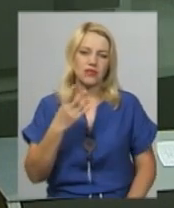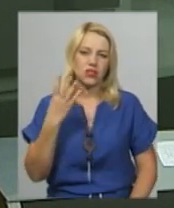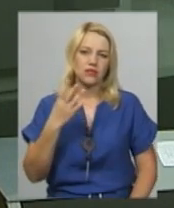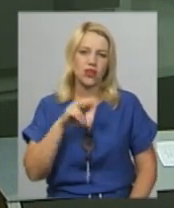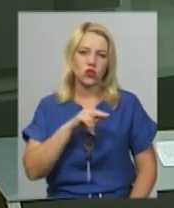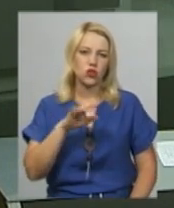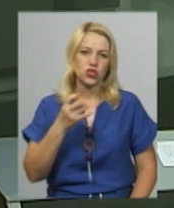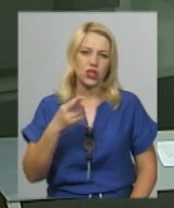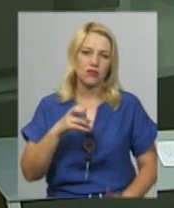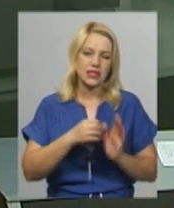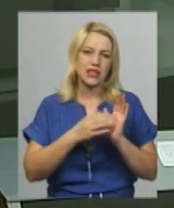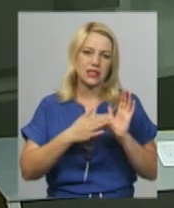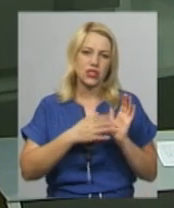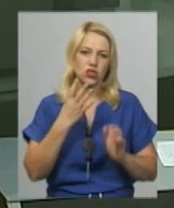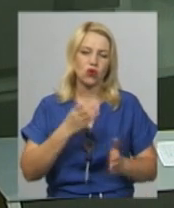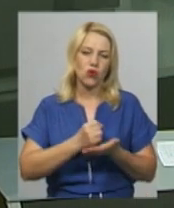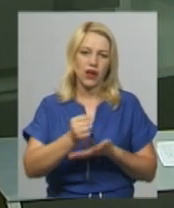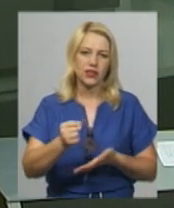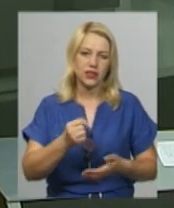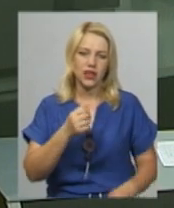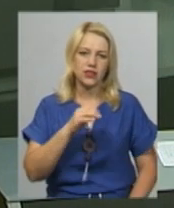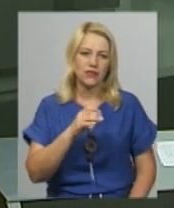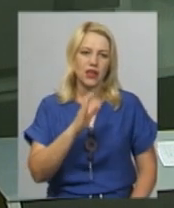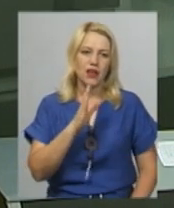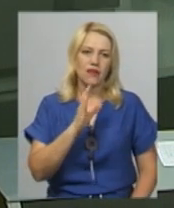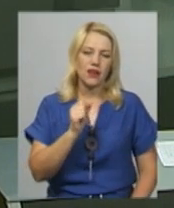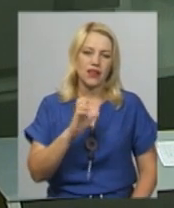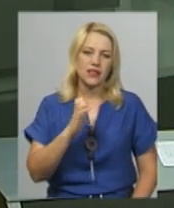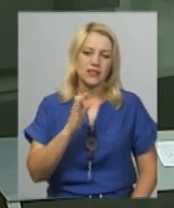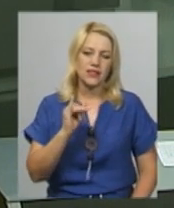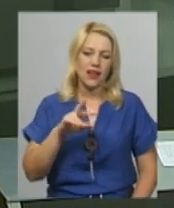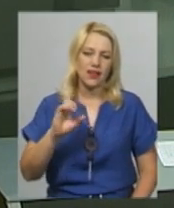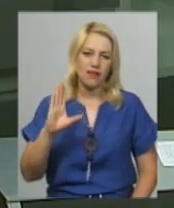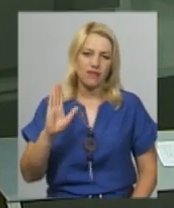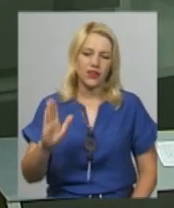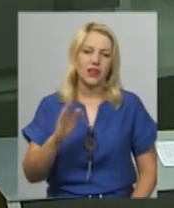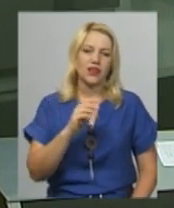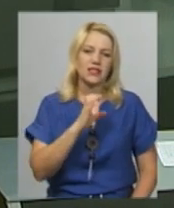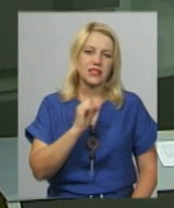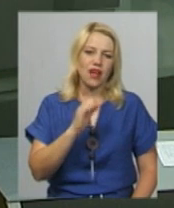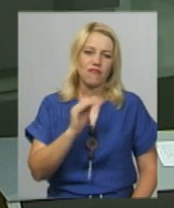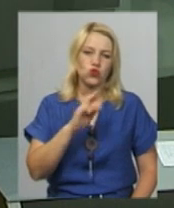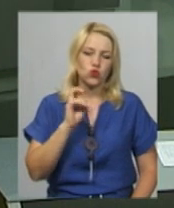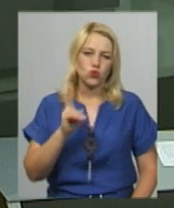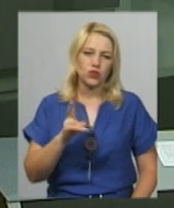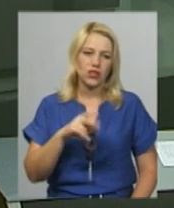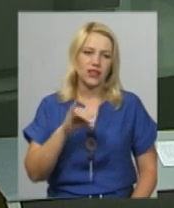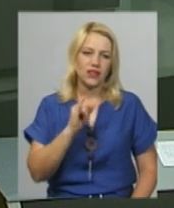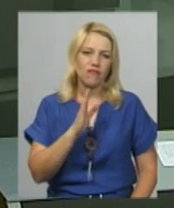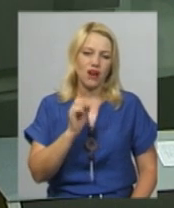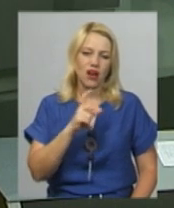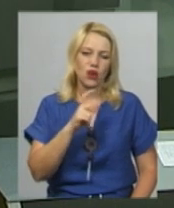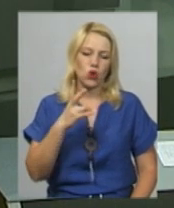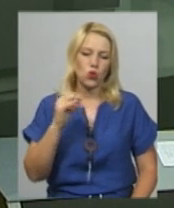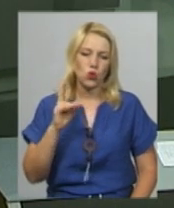червня зареєстрували чотирьох кандидатів. Олександра Васильєва, Іну Савчук, Дмитра Івахнюка та Миколу Жогана.